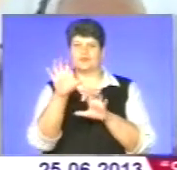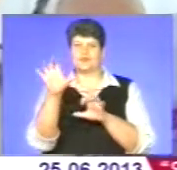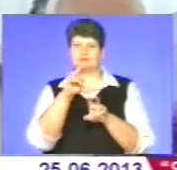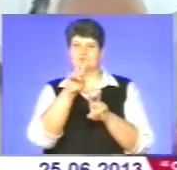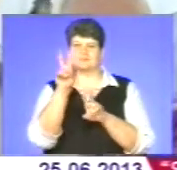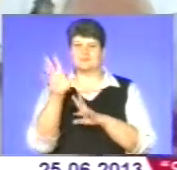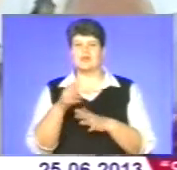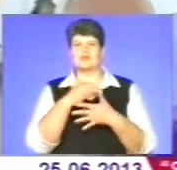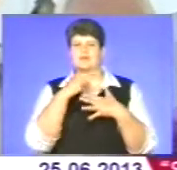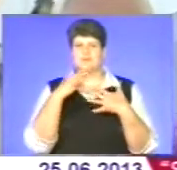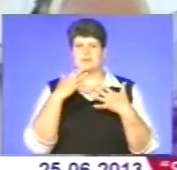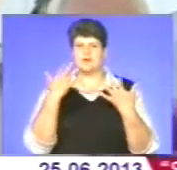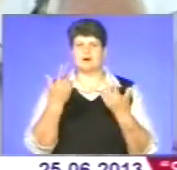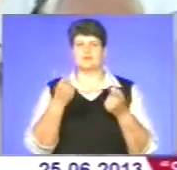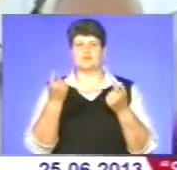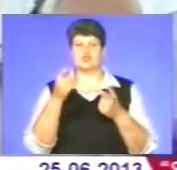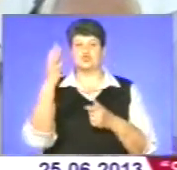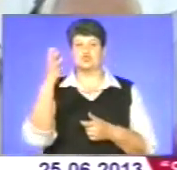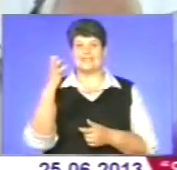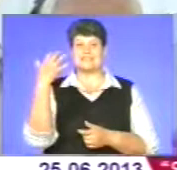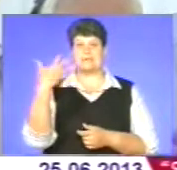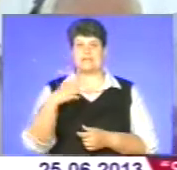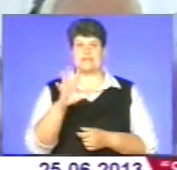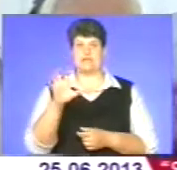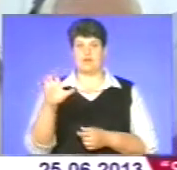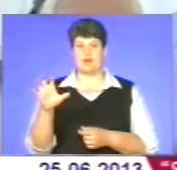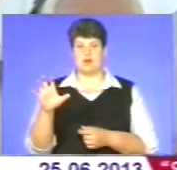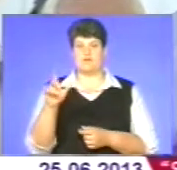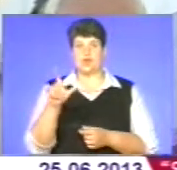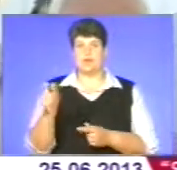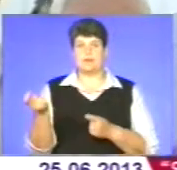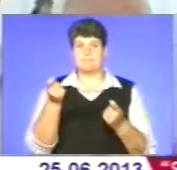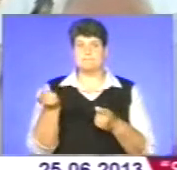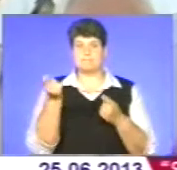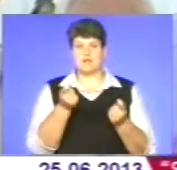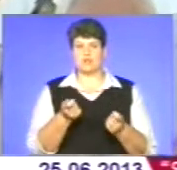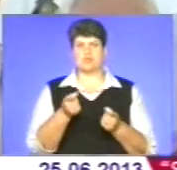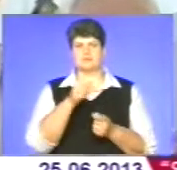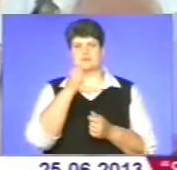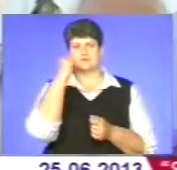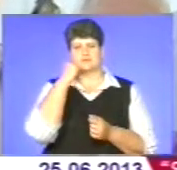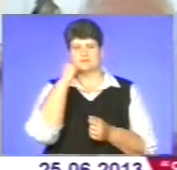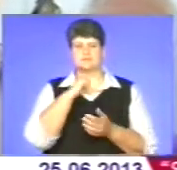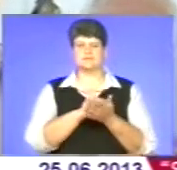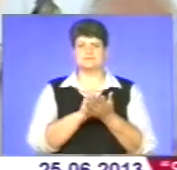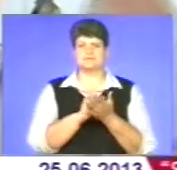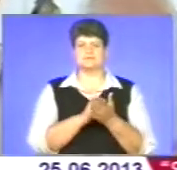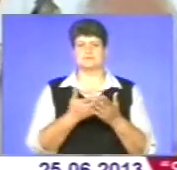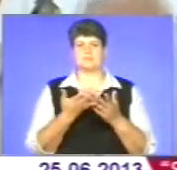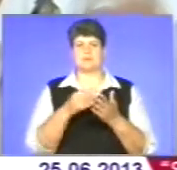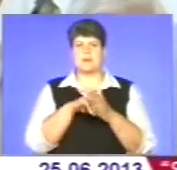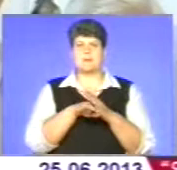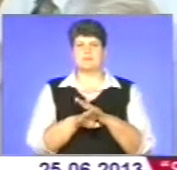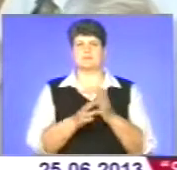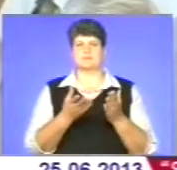є. Їх небагато, намало понад 450 фотографій. Люди приносили. І з архівних документів, матеріалів багато.